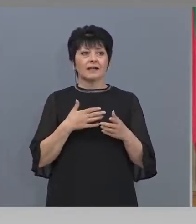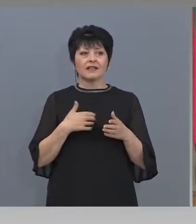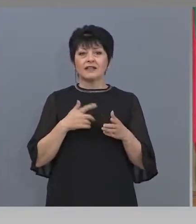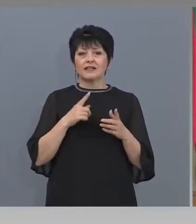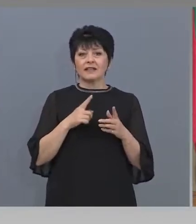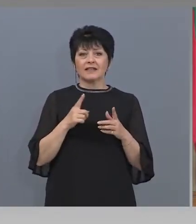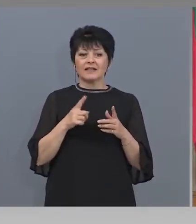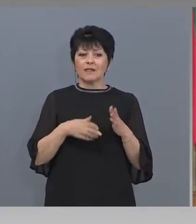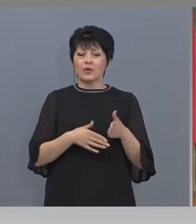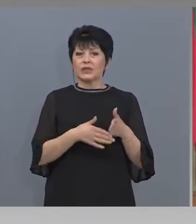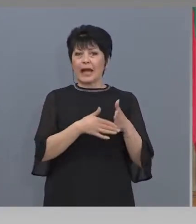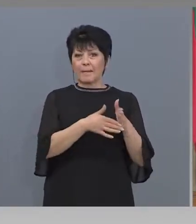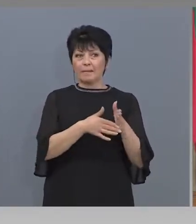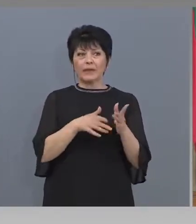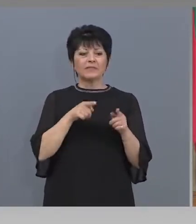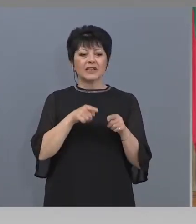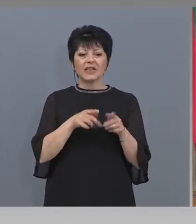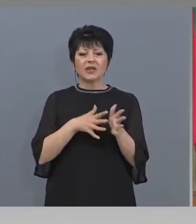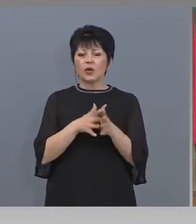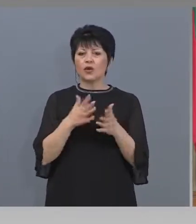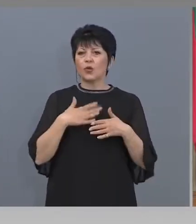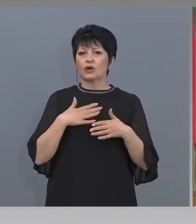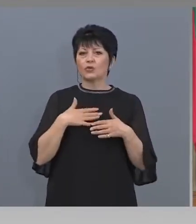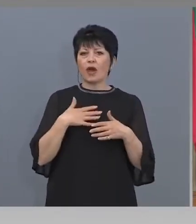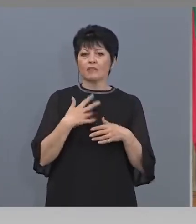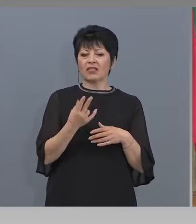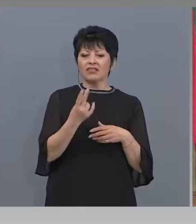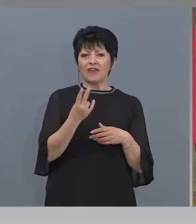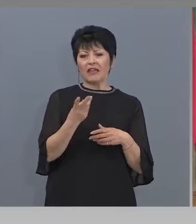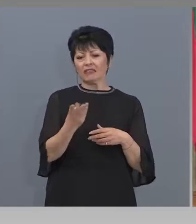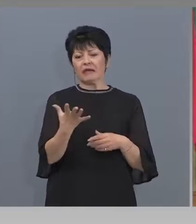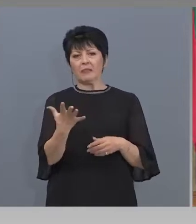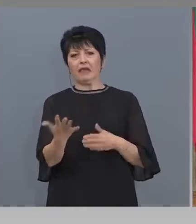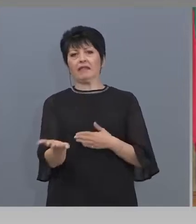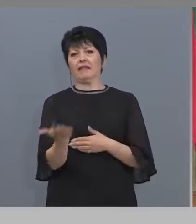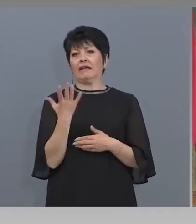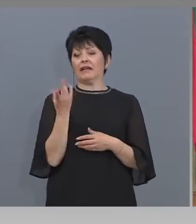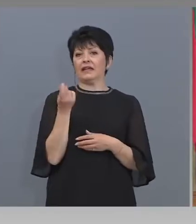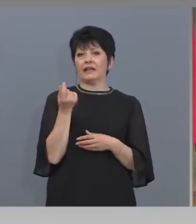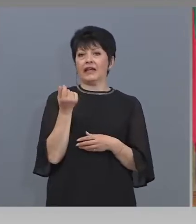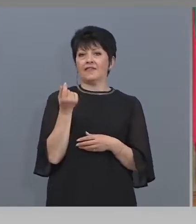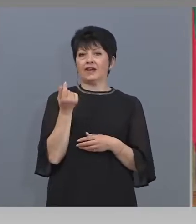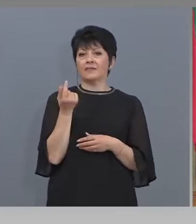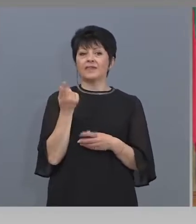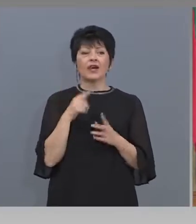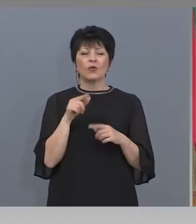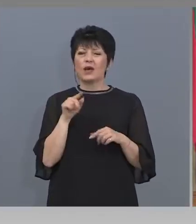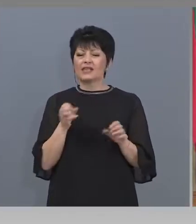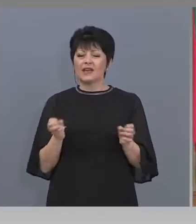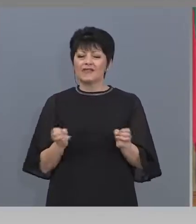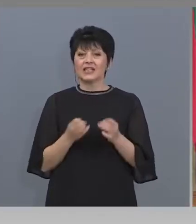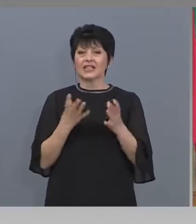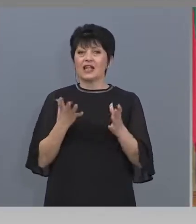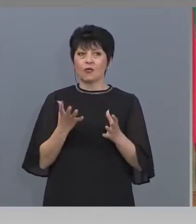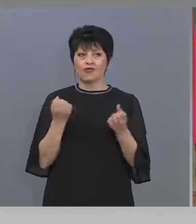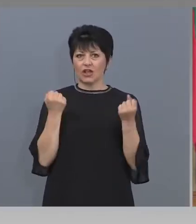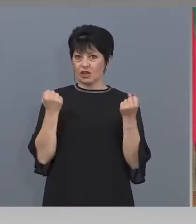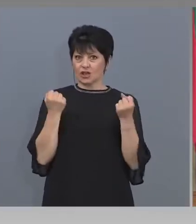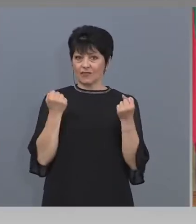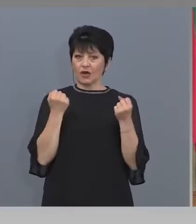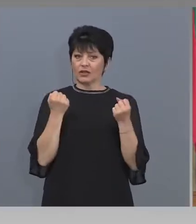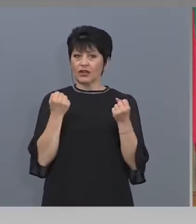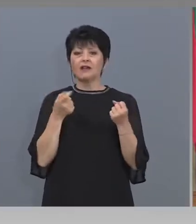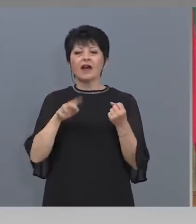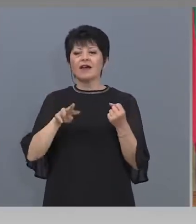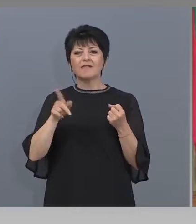се предполага, че те нещо са си заделили или поне знаеки ресурса, като се възстанови живота, те ще успеят да възстановат. Затова